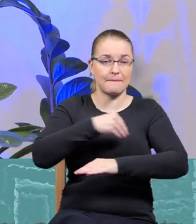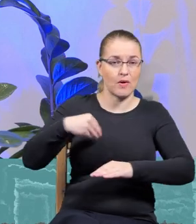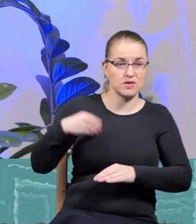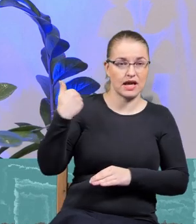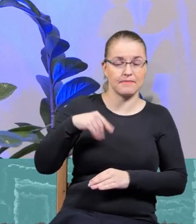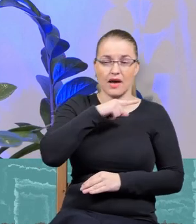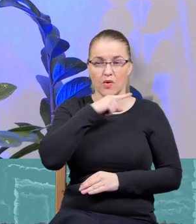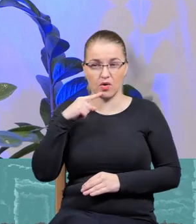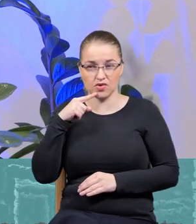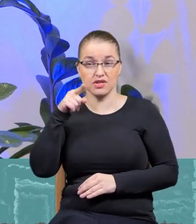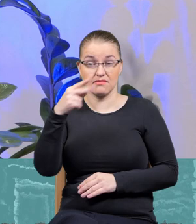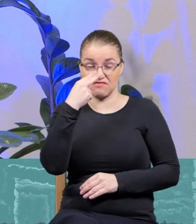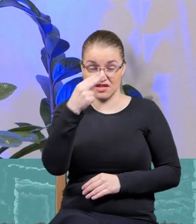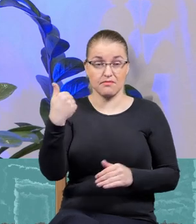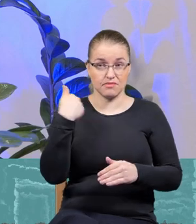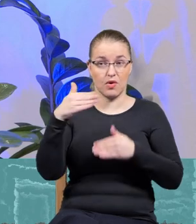bliska, opisałaś to.